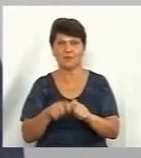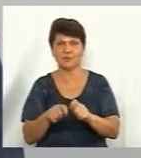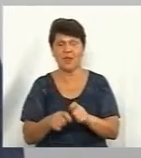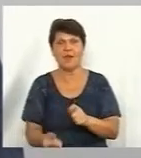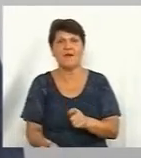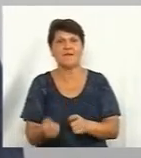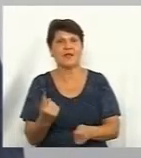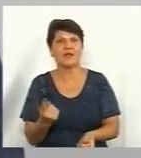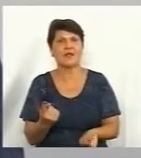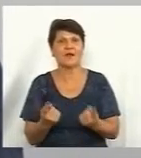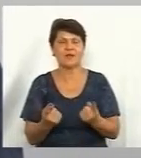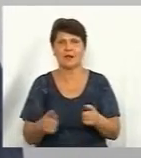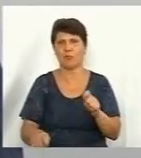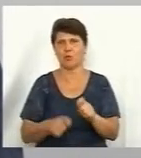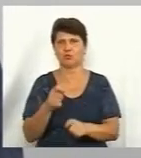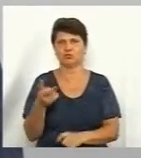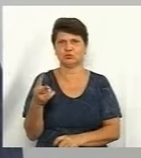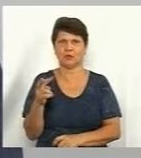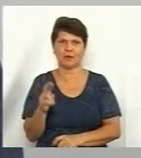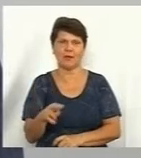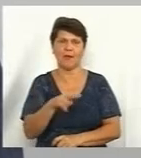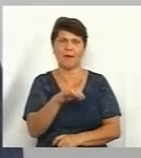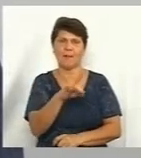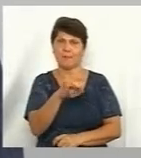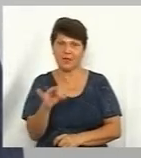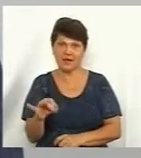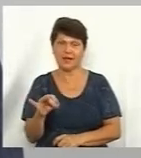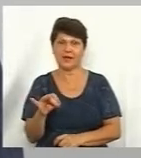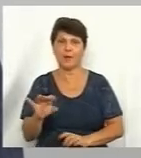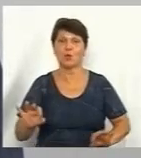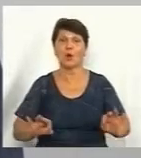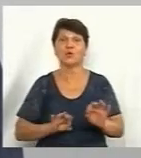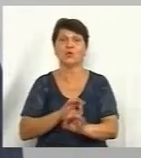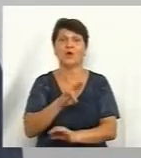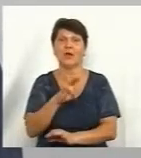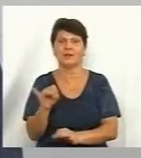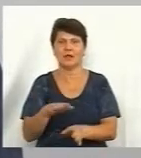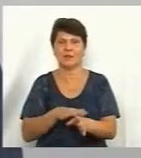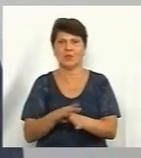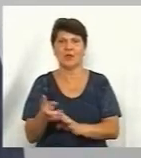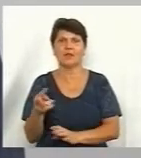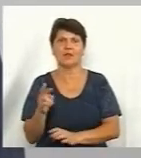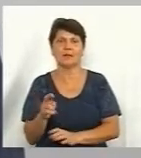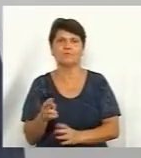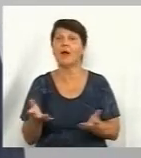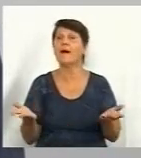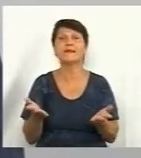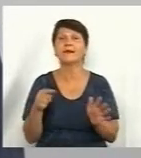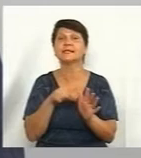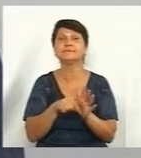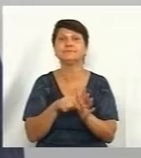порушення при проєктуванні і при проведенні робіт. Ну,